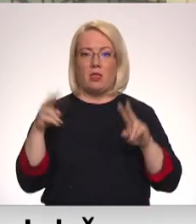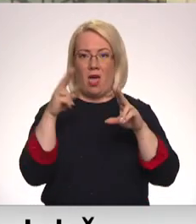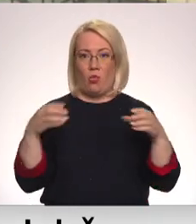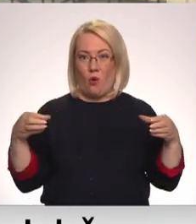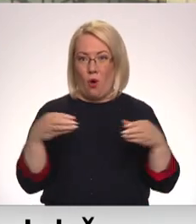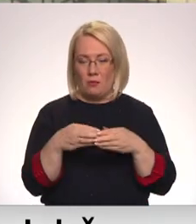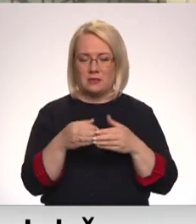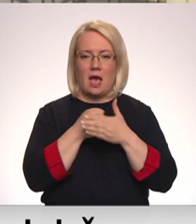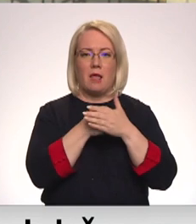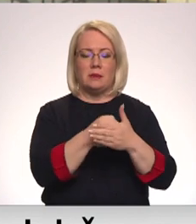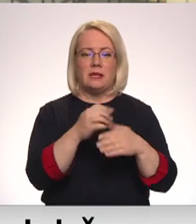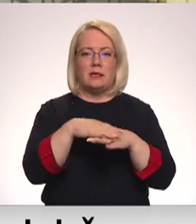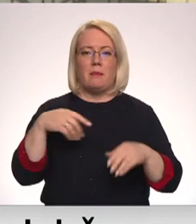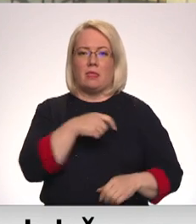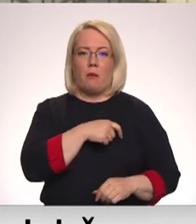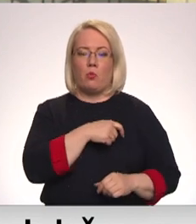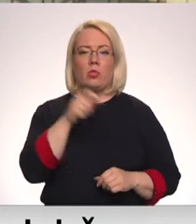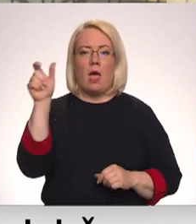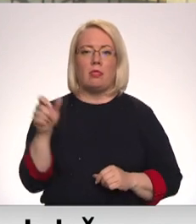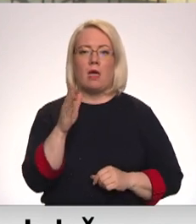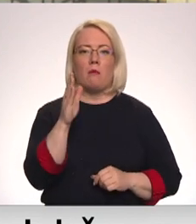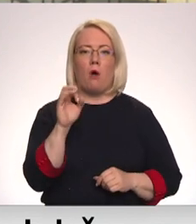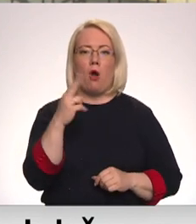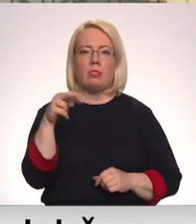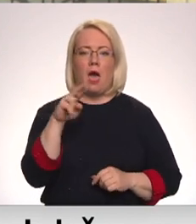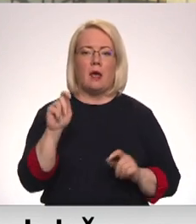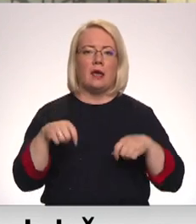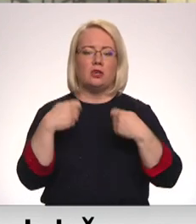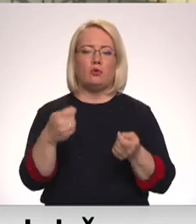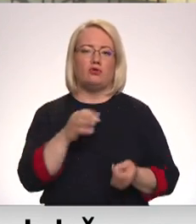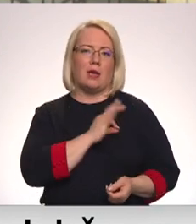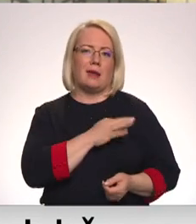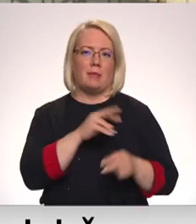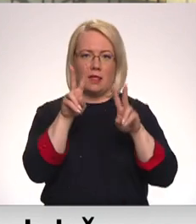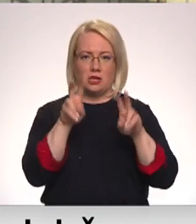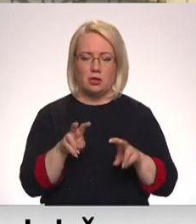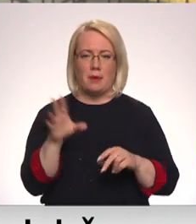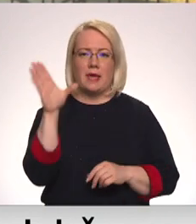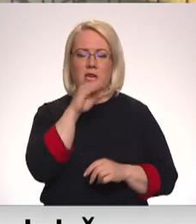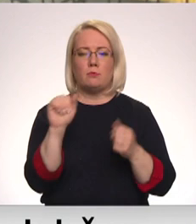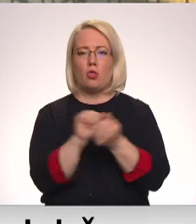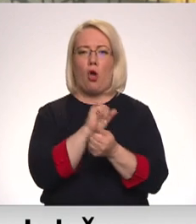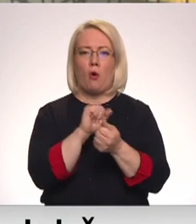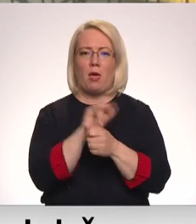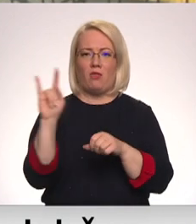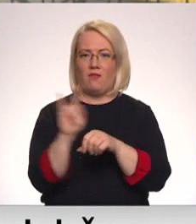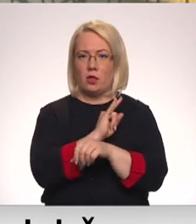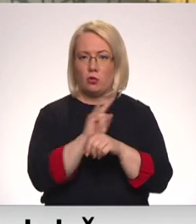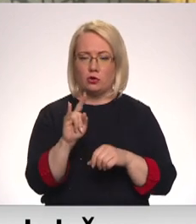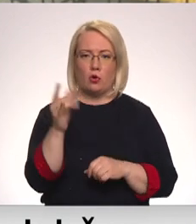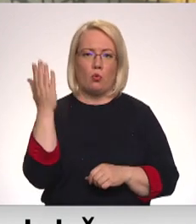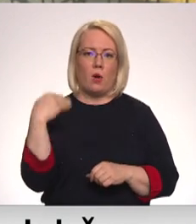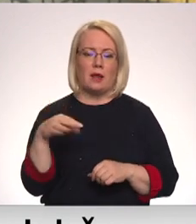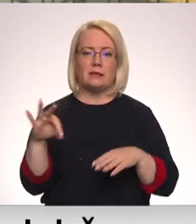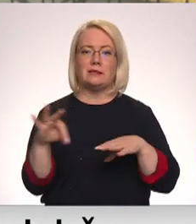atbalstīja Sājējumas deputāta Mārtiņa Bonda ar īstošanu kriminālu vajāšanai par iespējumu dokumentu viltošanu savulaikā